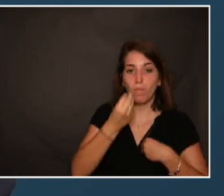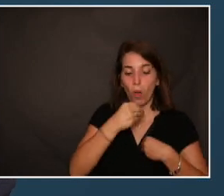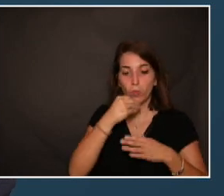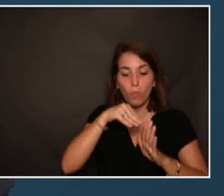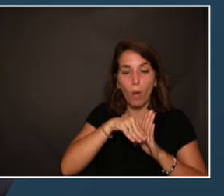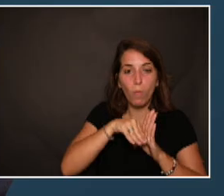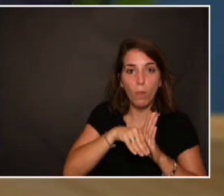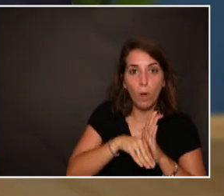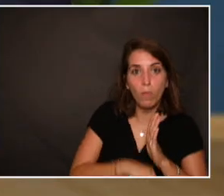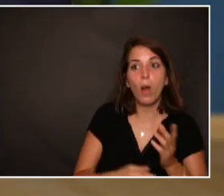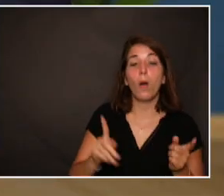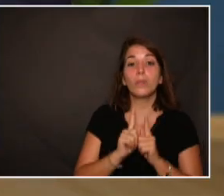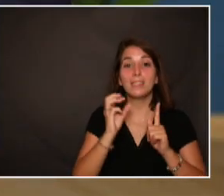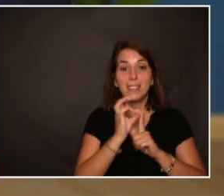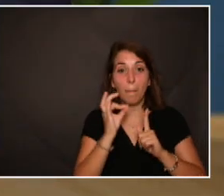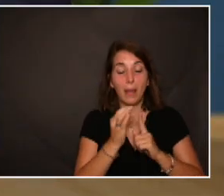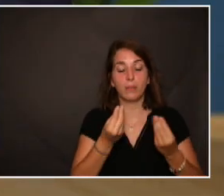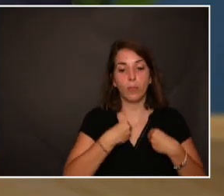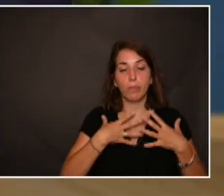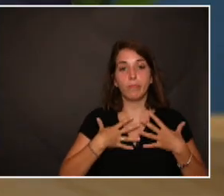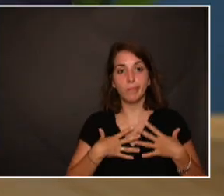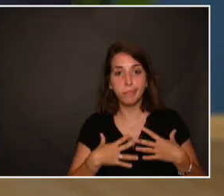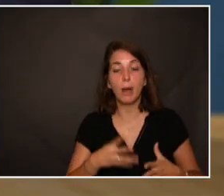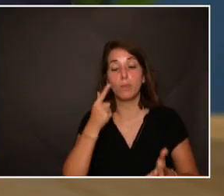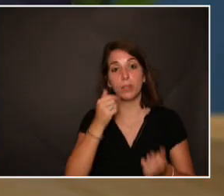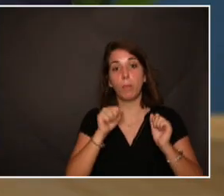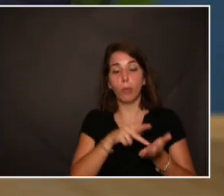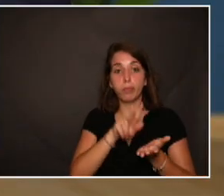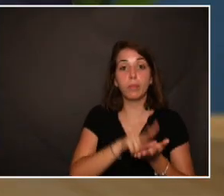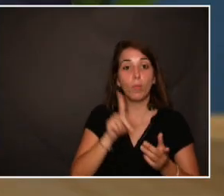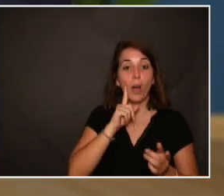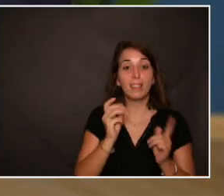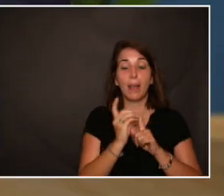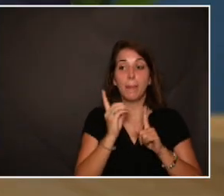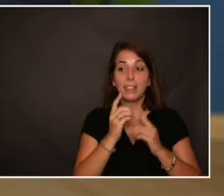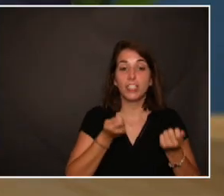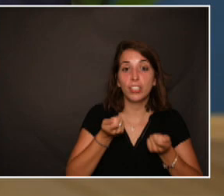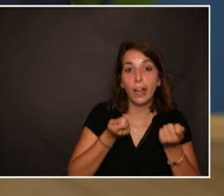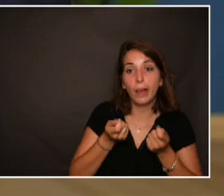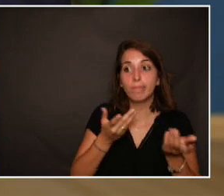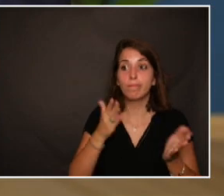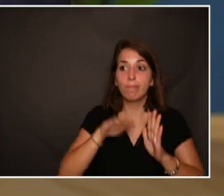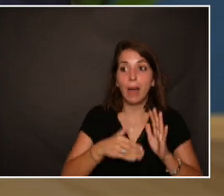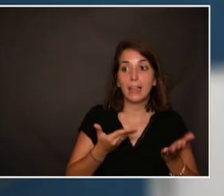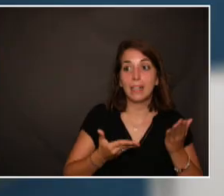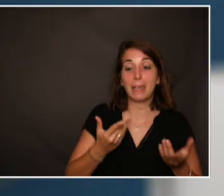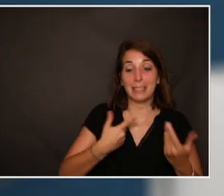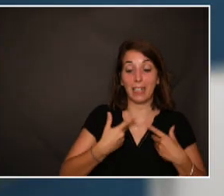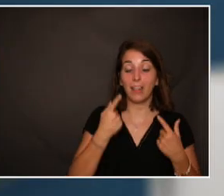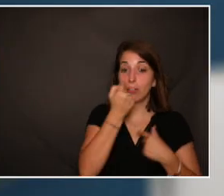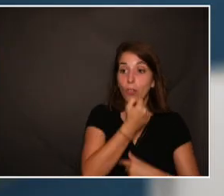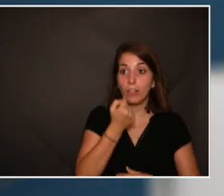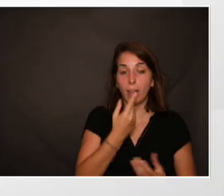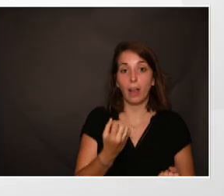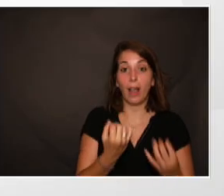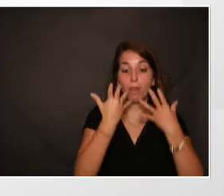avec des diabètes qui peuvent être mal équilibrés et donc qui vont retentir sur l'état buccodentaire dans